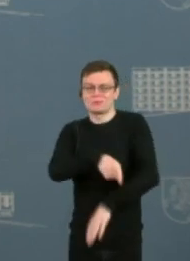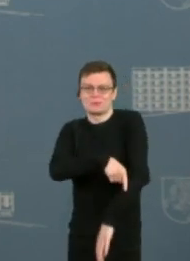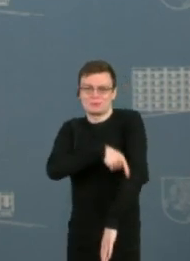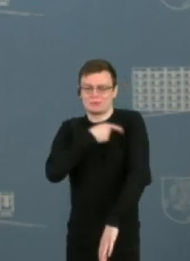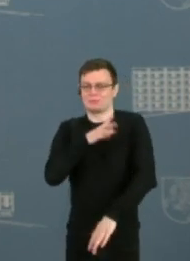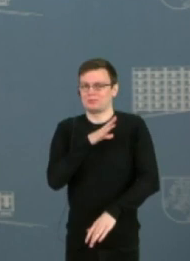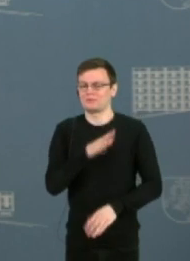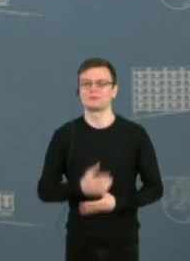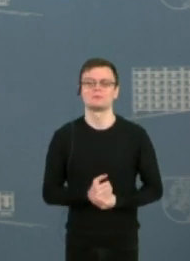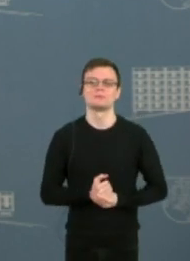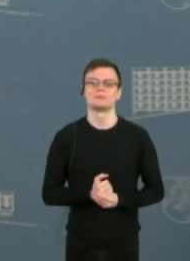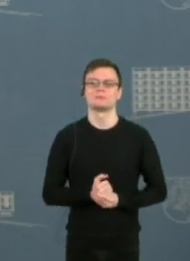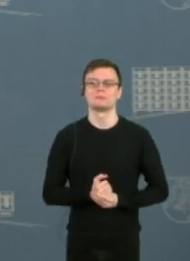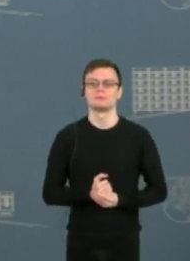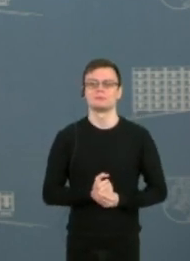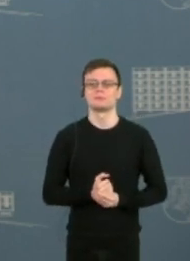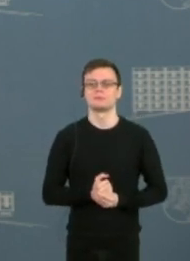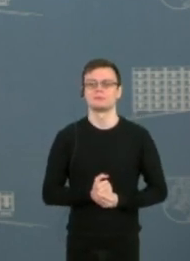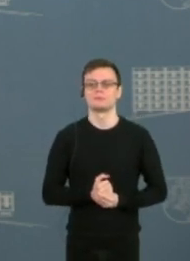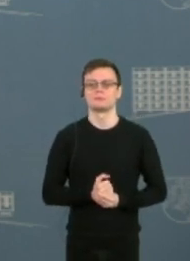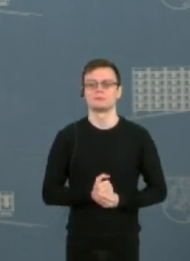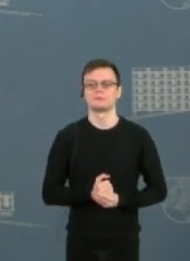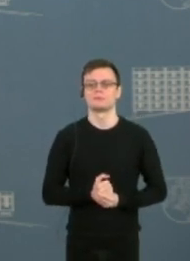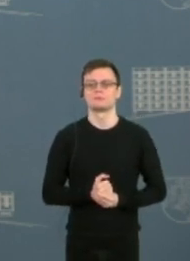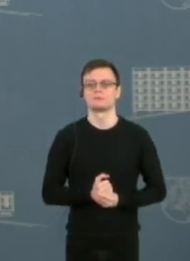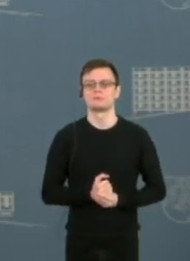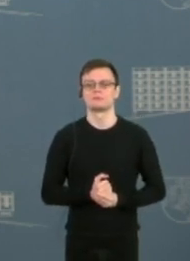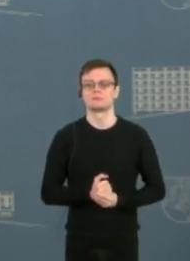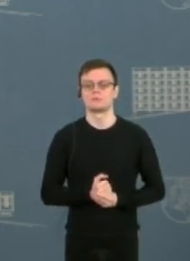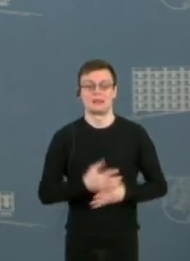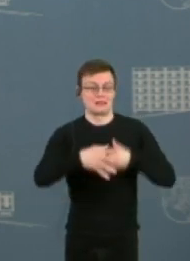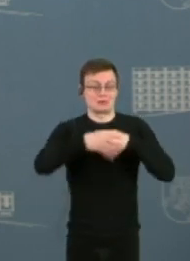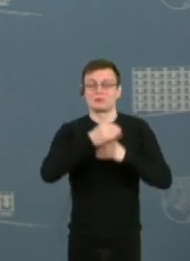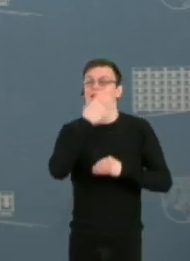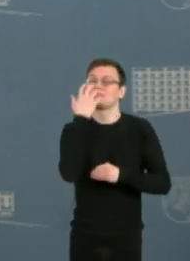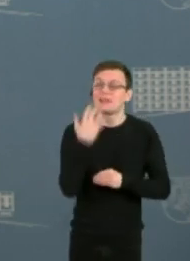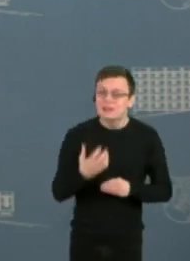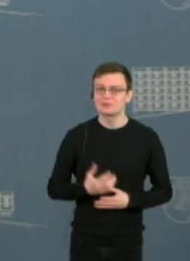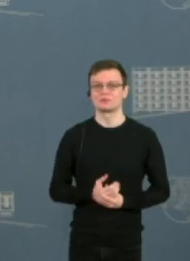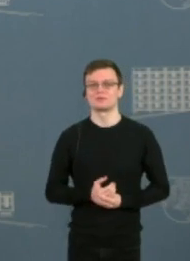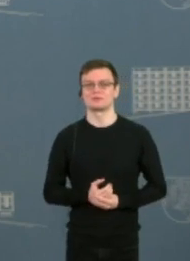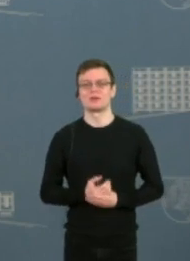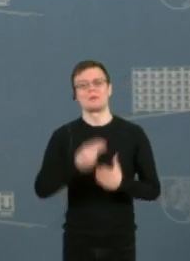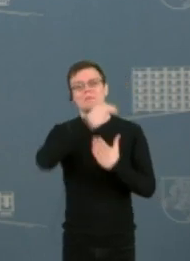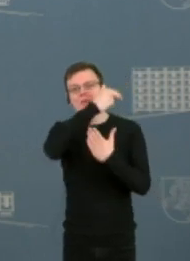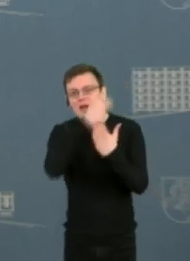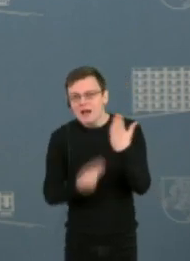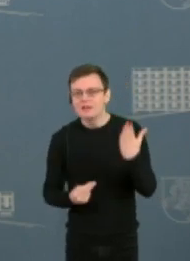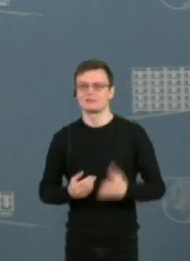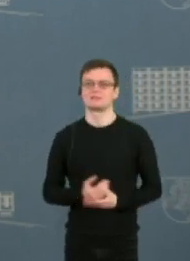Mūsų sieja bendra istorija, bendra literatūra, kultūra, menas.